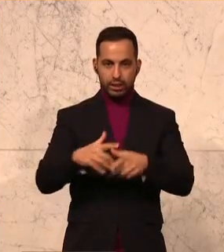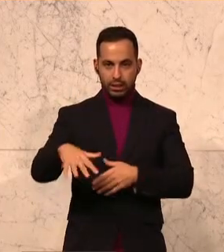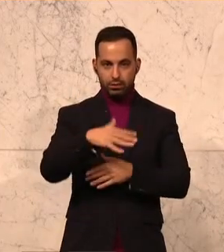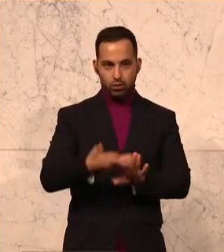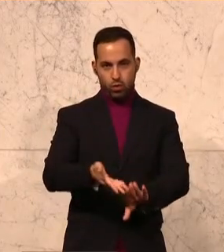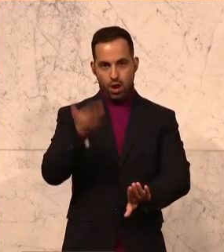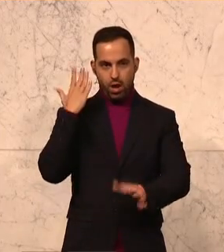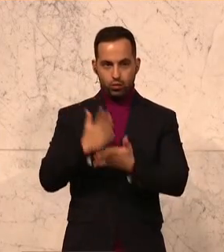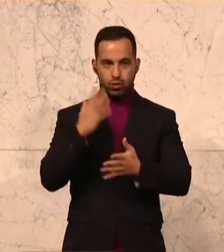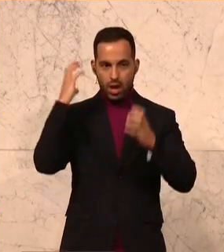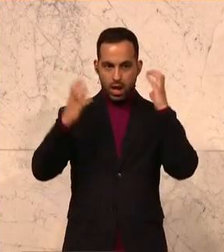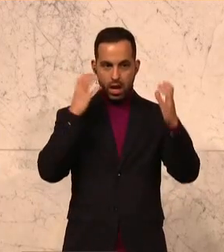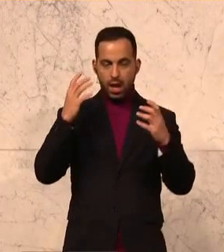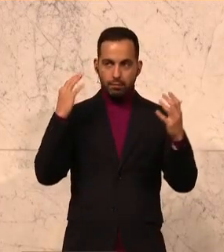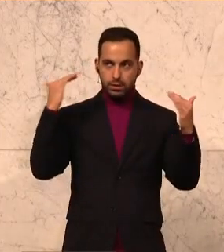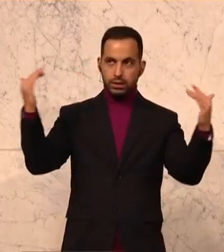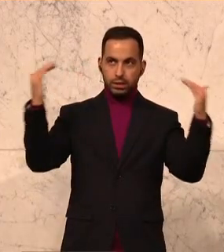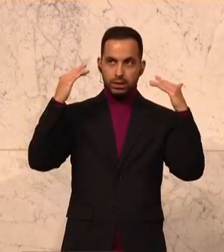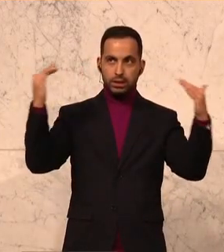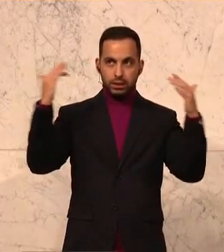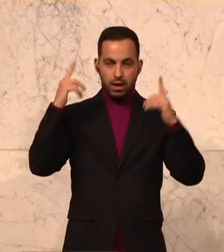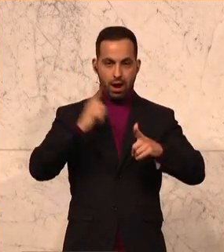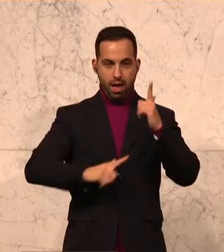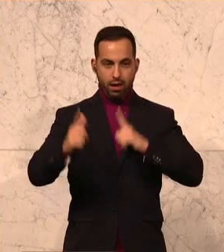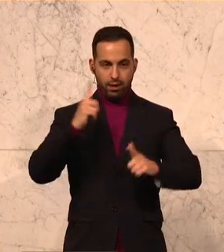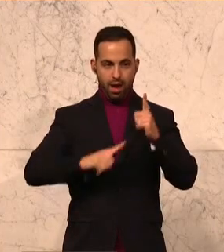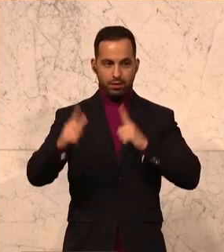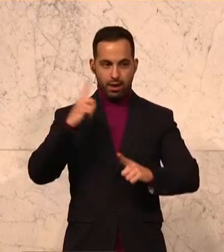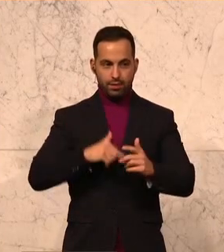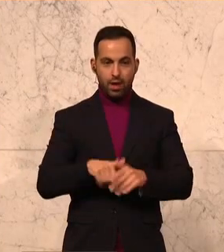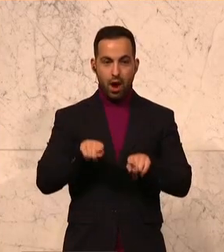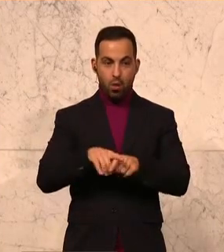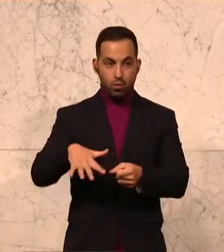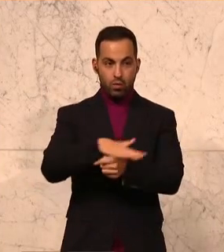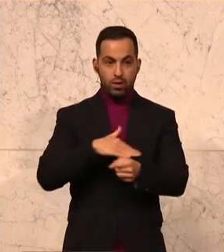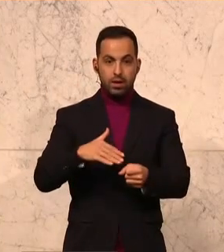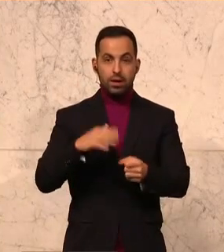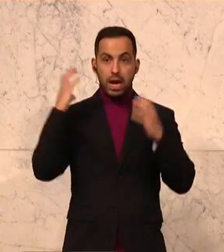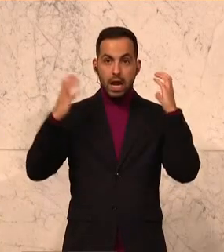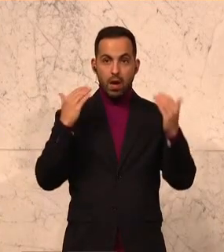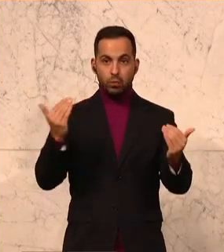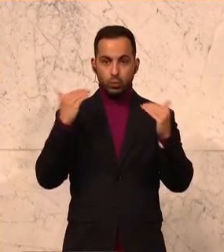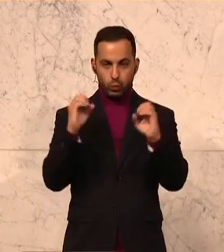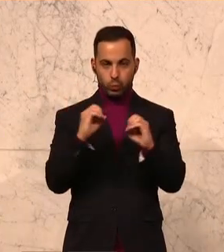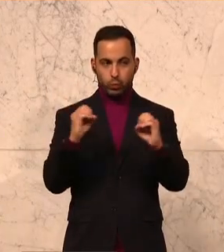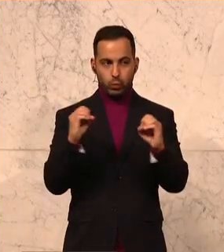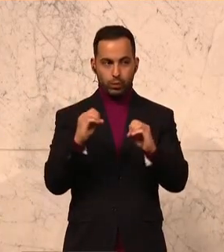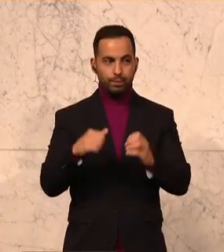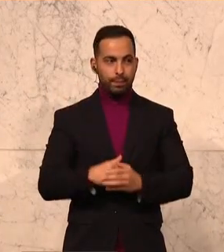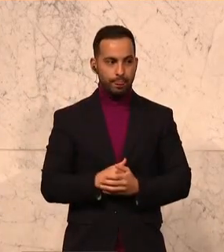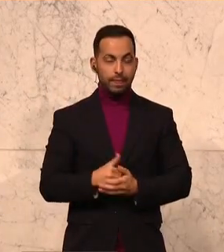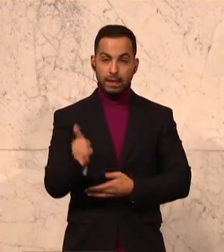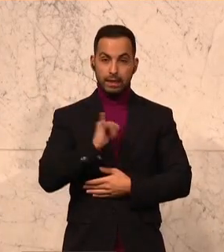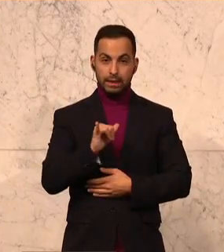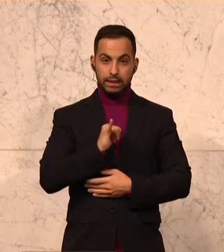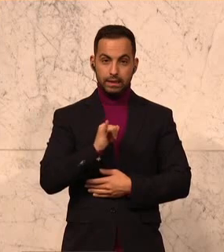unter dem Lärmschutz, unter dem Lärm leiden und dort kein Lärmschutz besteht. Und das